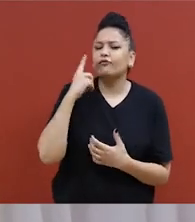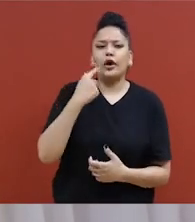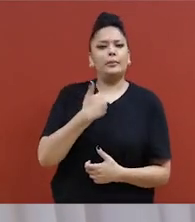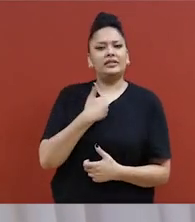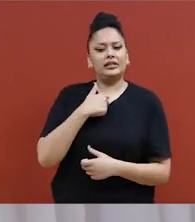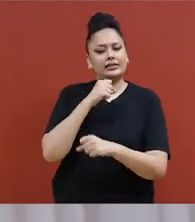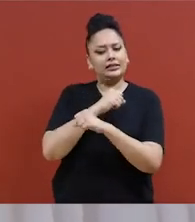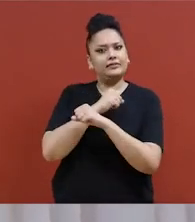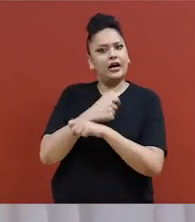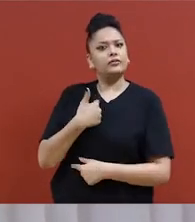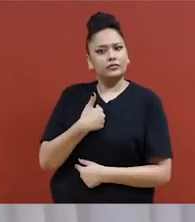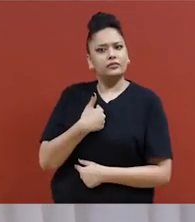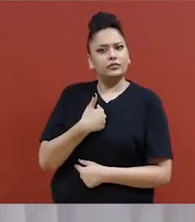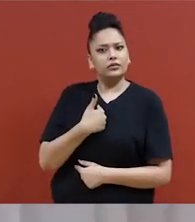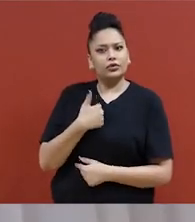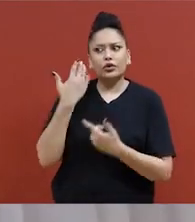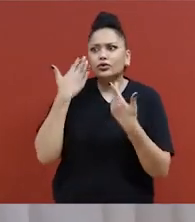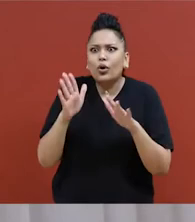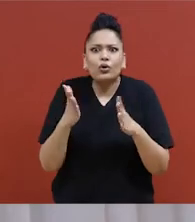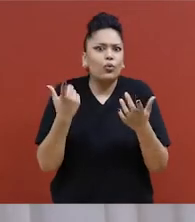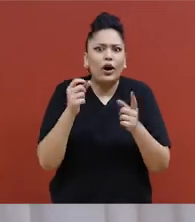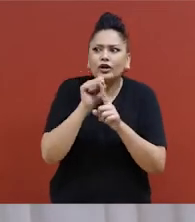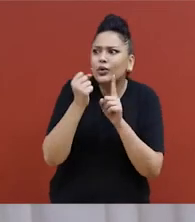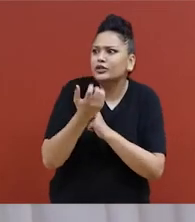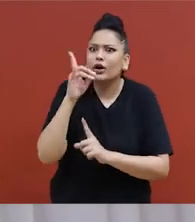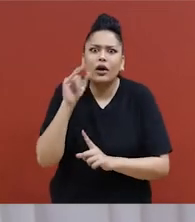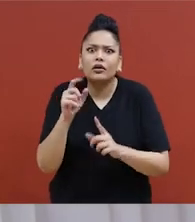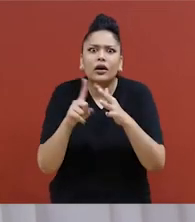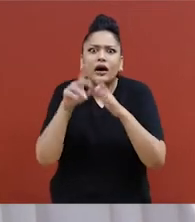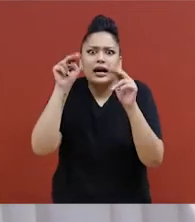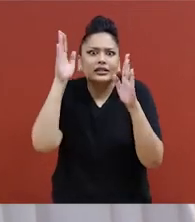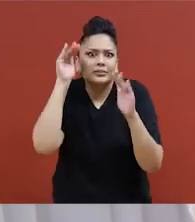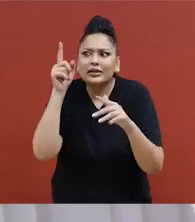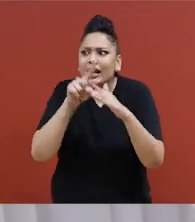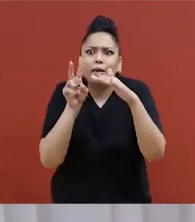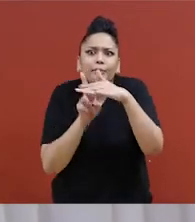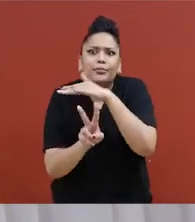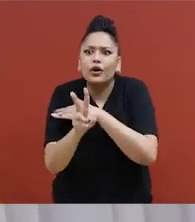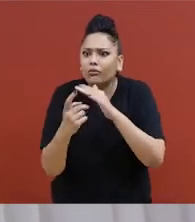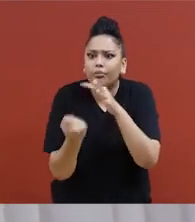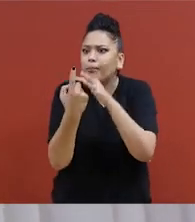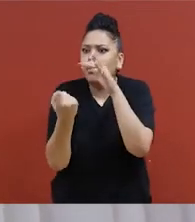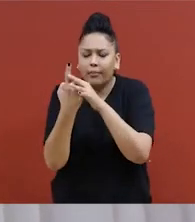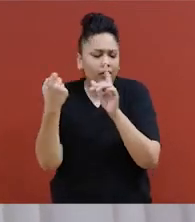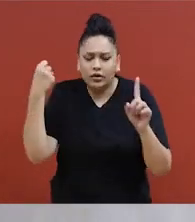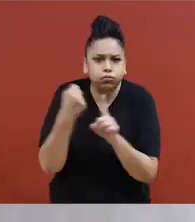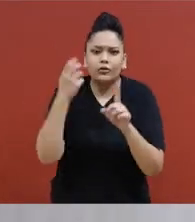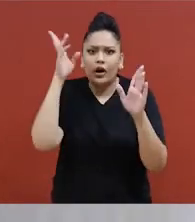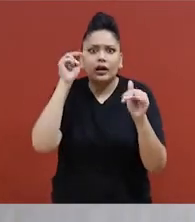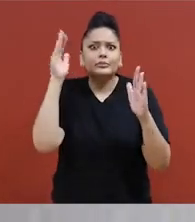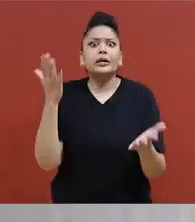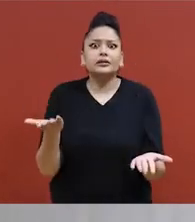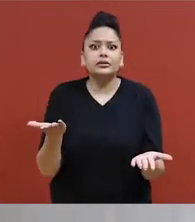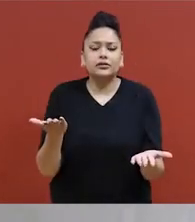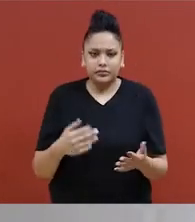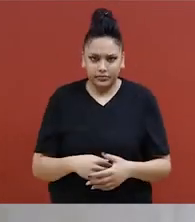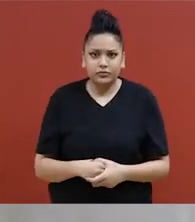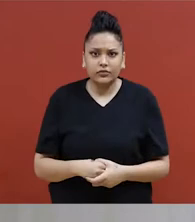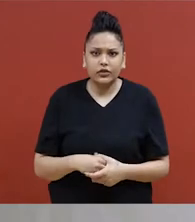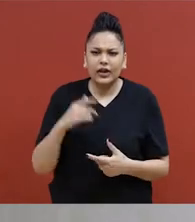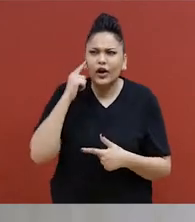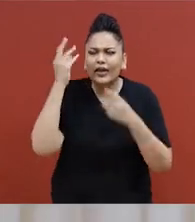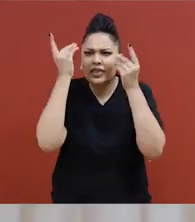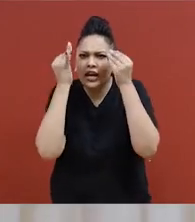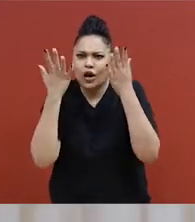Je pourrais être capable d'utiliser de l'autodéfense verbale. On ne sait pas à quelle sorte de situation on peut faire face jusqu'à ce qu'elle survienne.